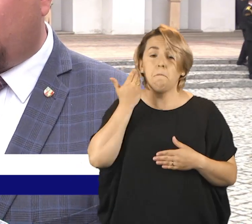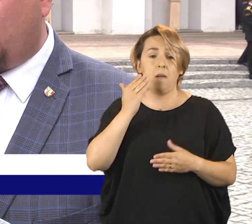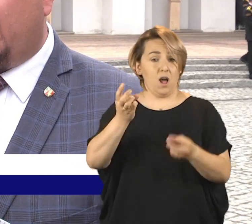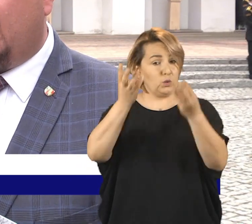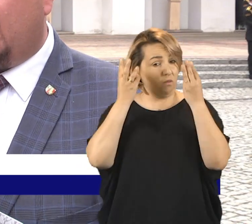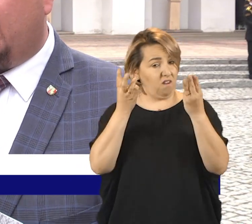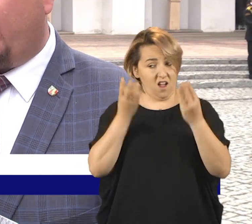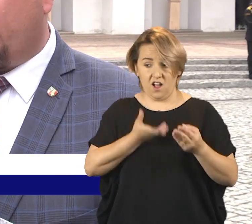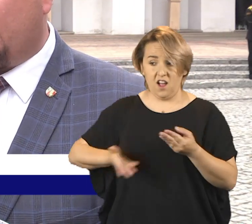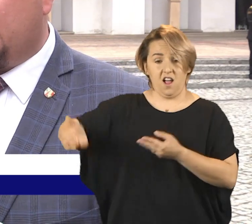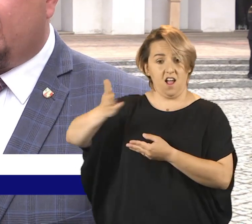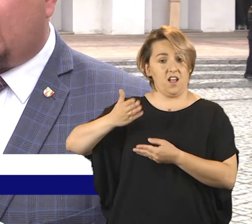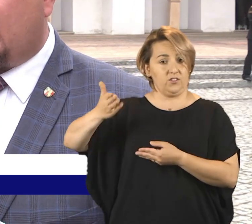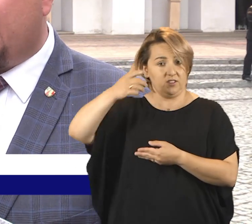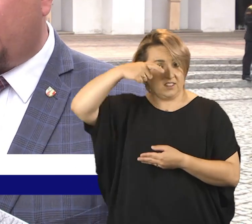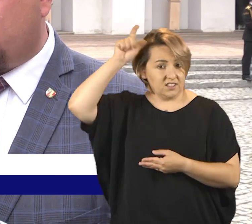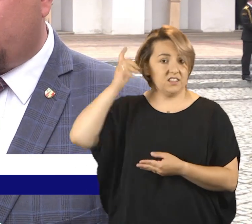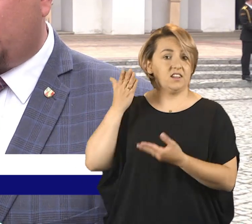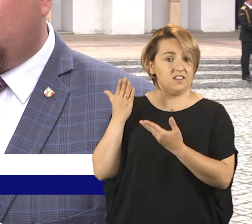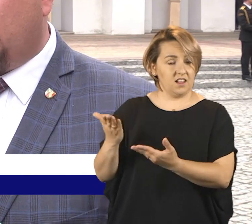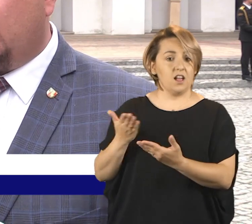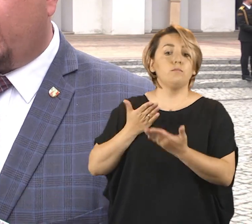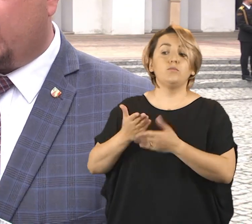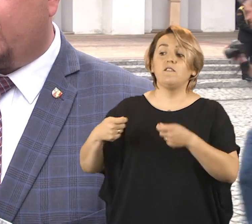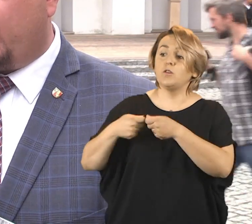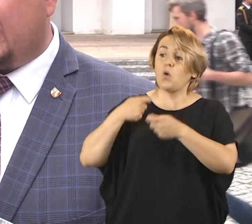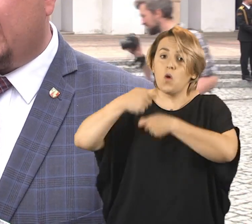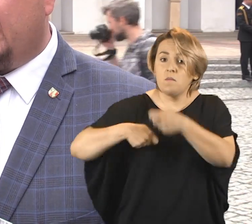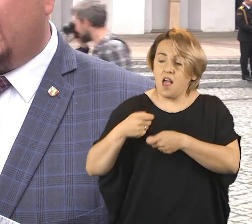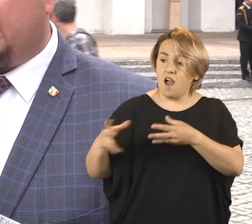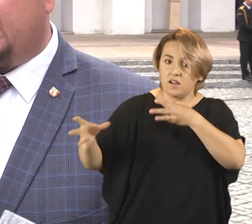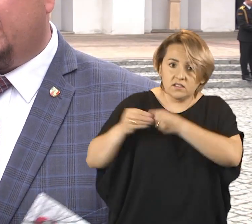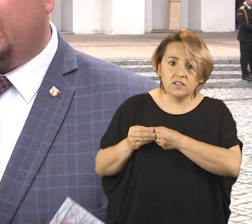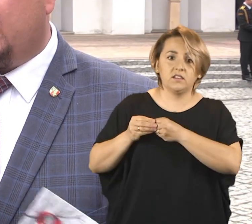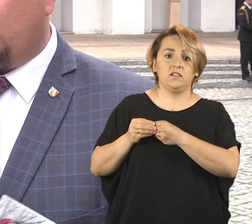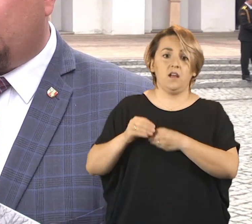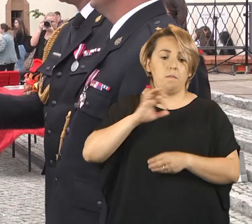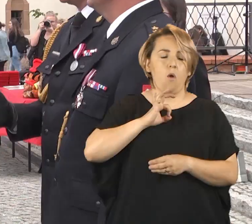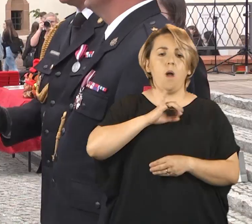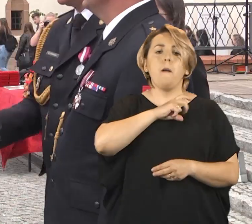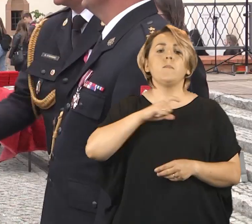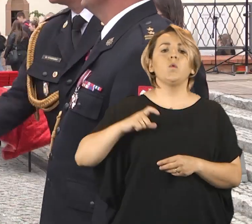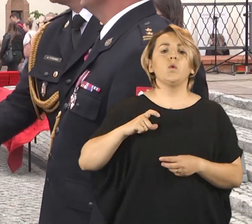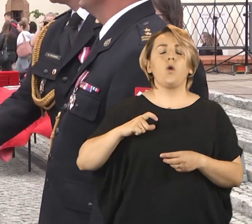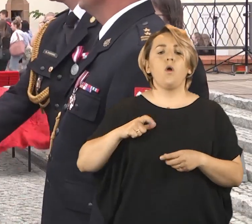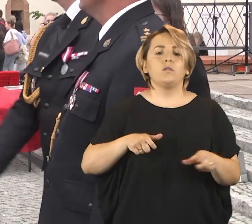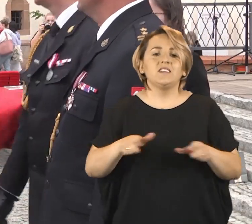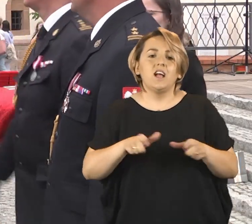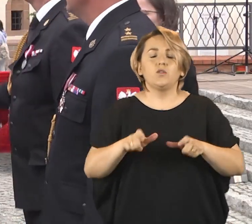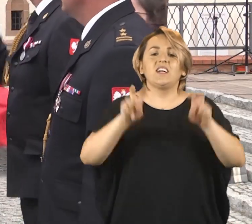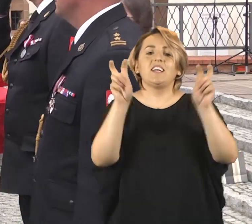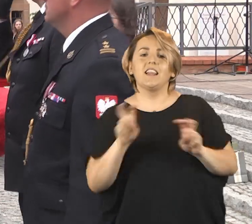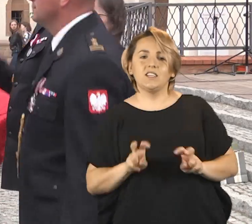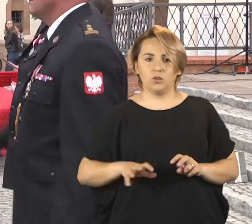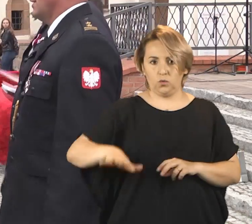ważną rolę pełnią właśnie strażacy. W naszym przypadku poprzez współpracę, jeśli chodzi o nasze Biuro Zarządzania Kryzysowego,